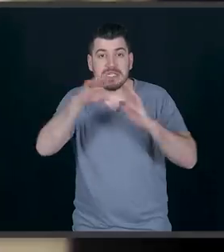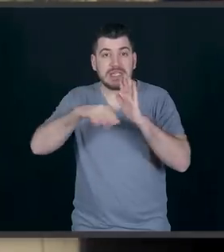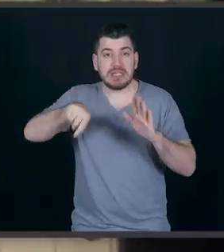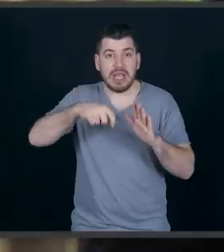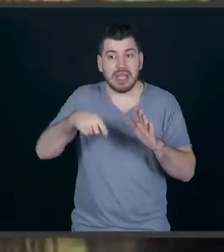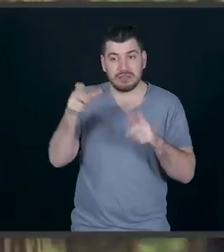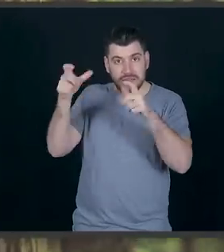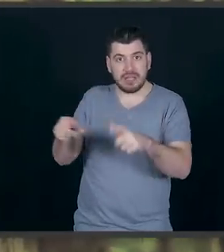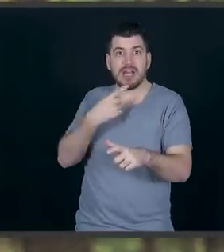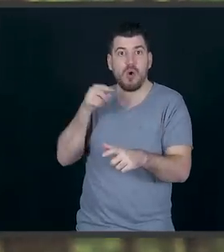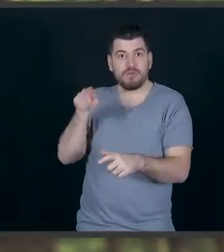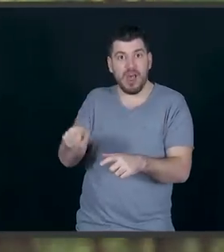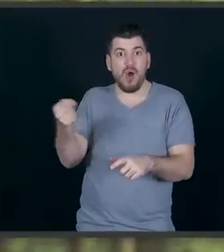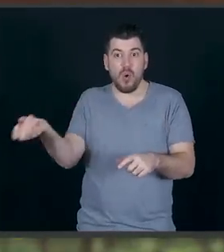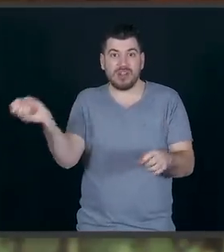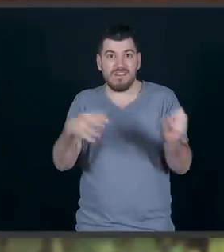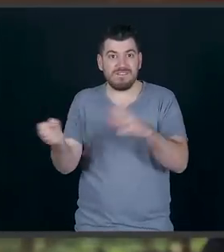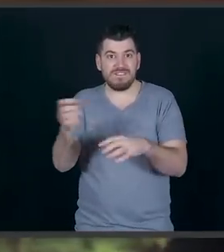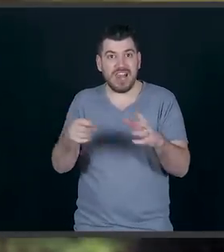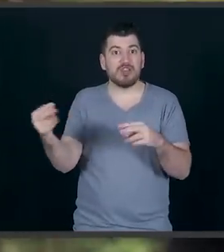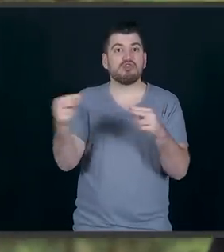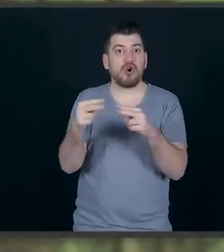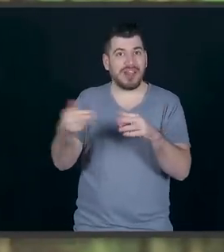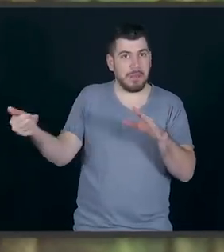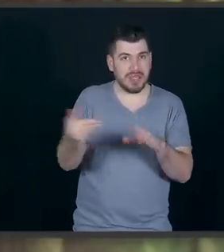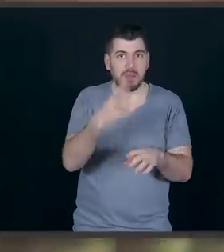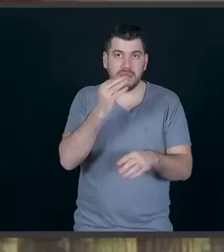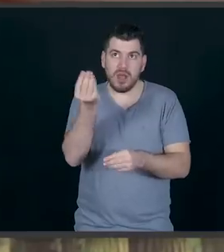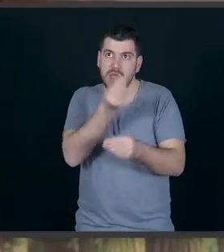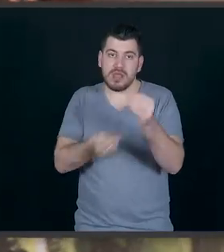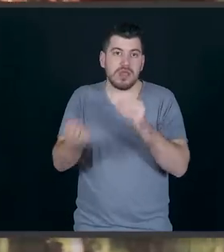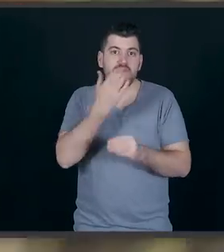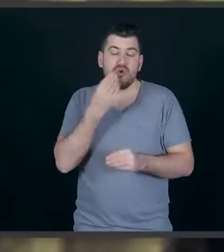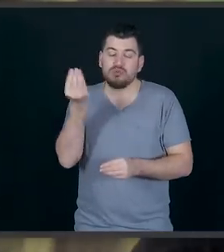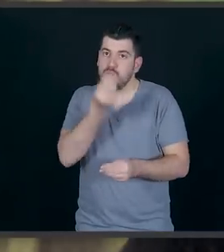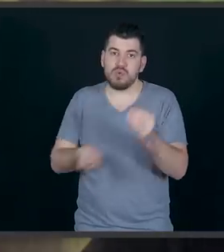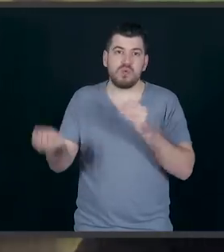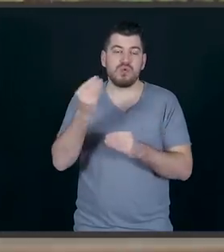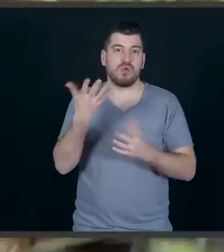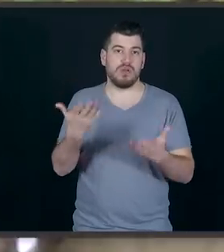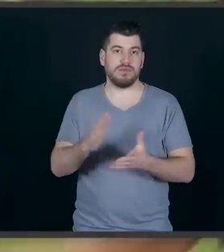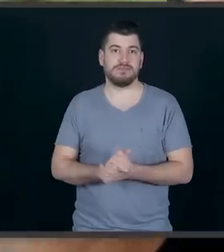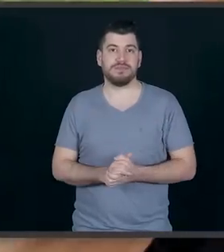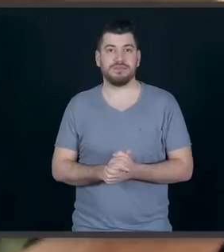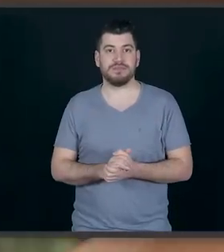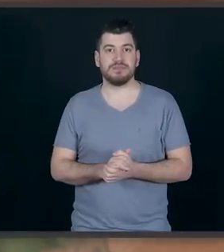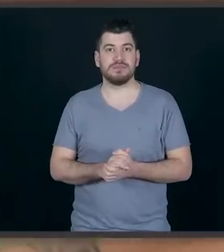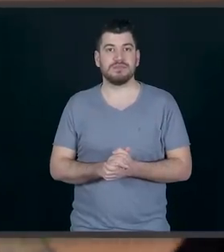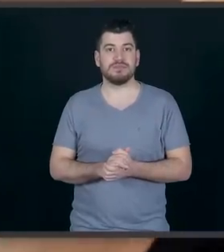σοκολάτα μέσα στην καραμέλα γίνεται 10 φορές πιο νόστιμο. Μπορείς να φας έναν ολόκληρο κομμάτι και να μην σε λιγώσει, θα φας και δεύτερο και τρίτο και...